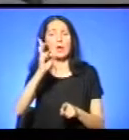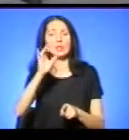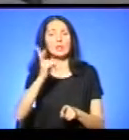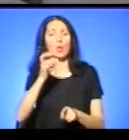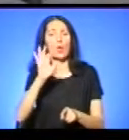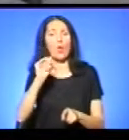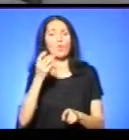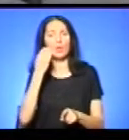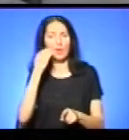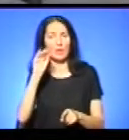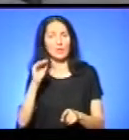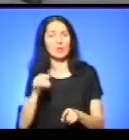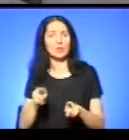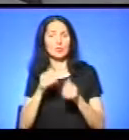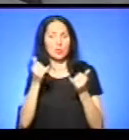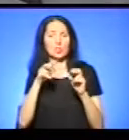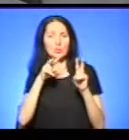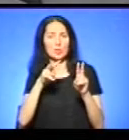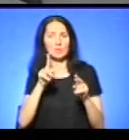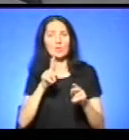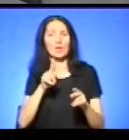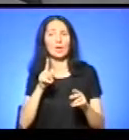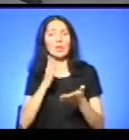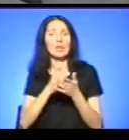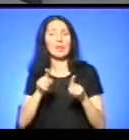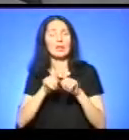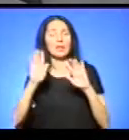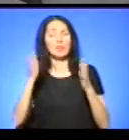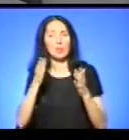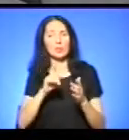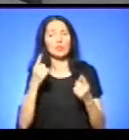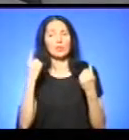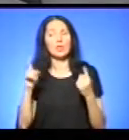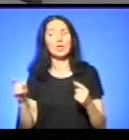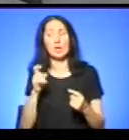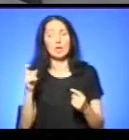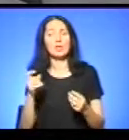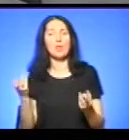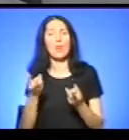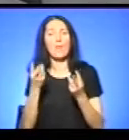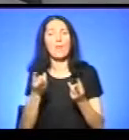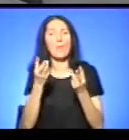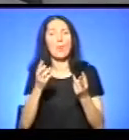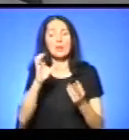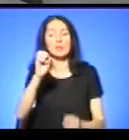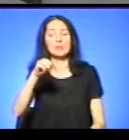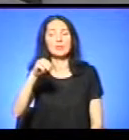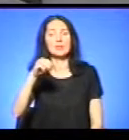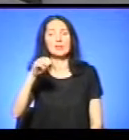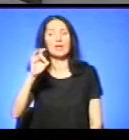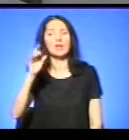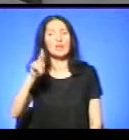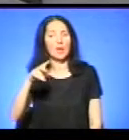Чим послуговуються, чи є такі випадки, я знаю, що великі господарники, інколи вони палять стерню і кажуть, що це корисно для ґрунтів. Це корисно для ґрунтів?